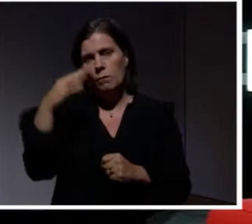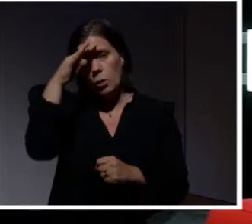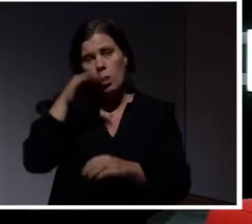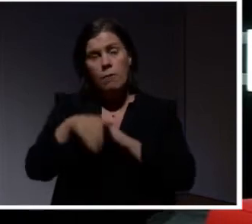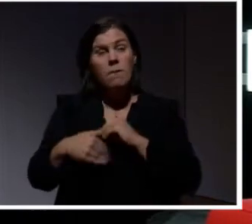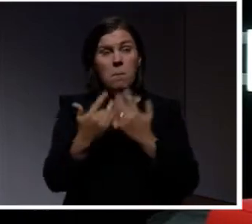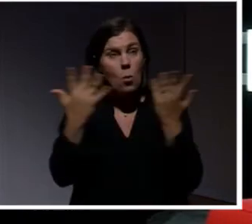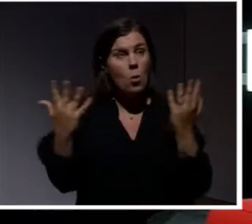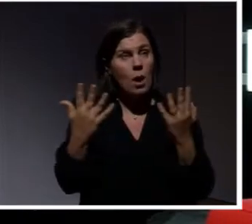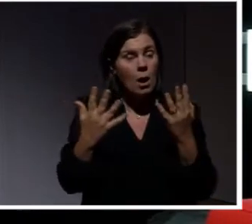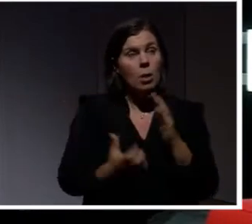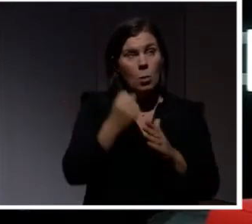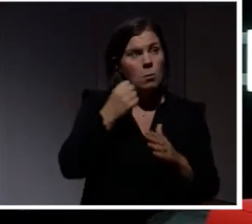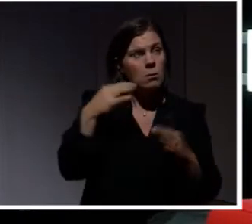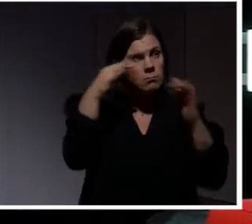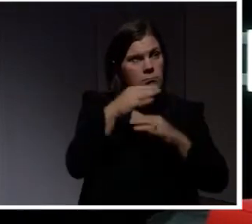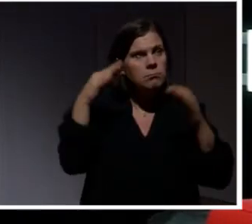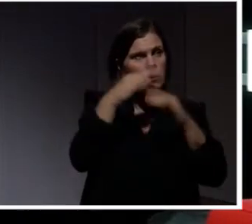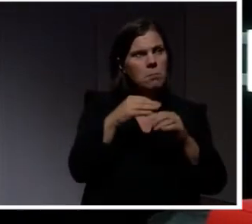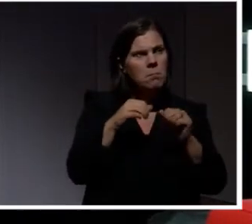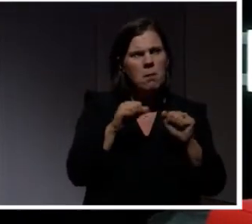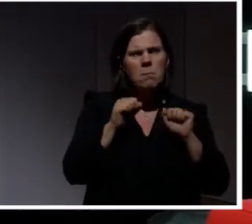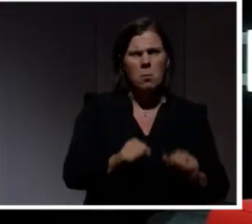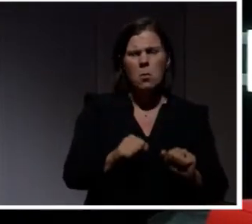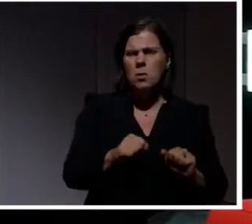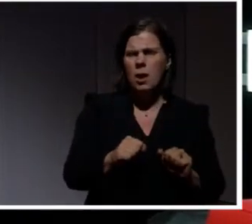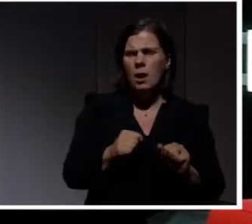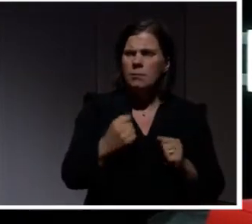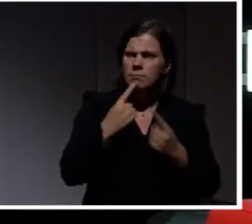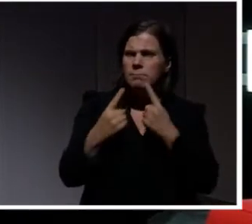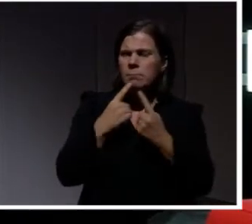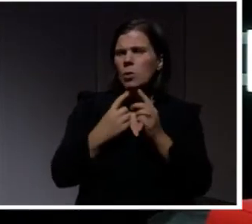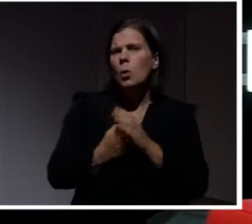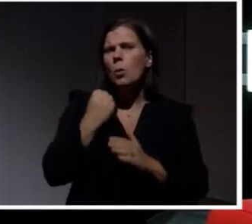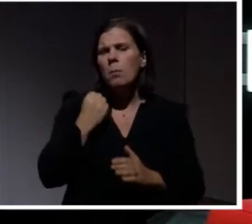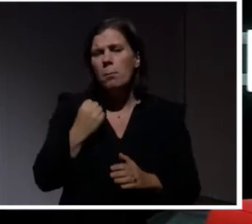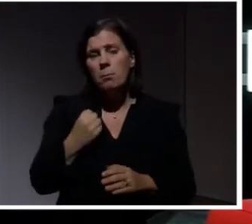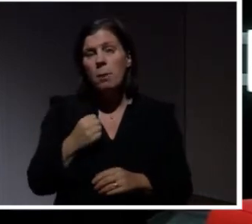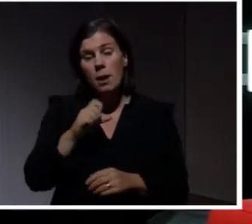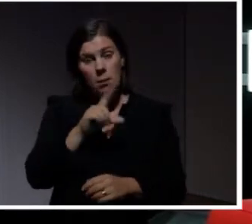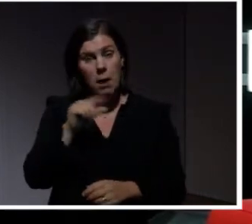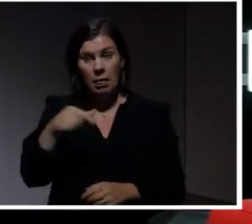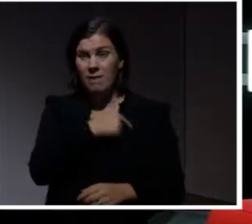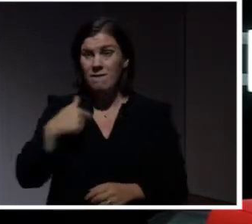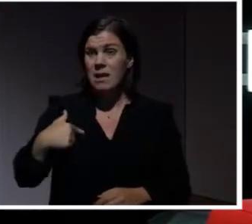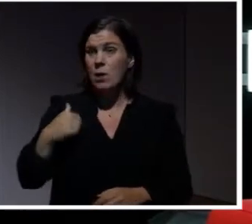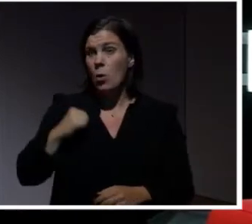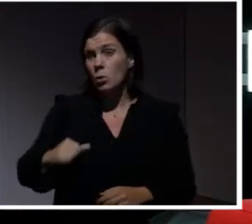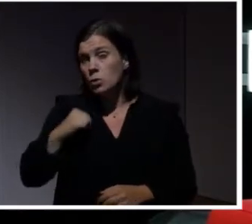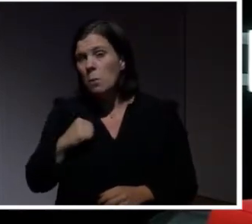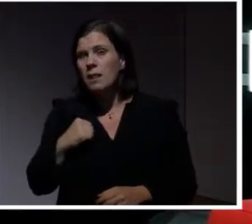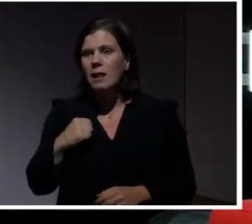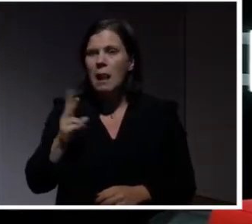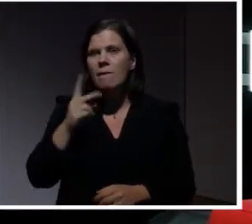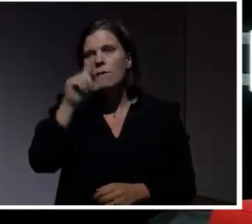många pratar om det. Att man borde göra det. Men vi har inte riktigt kommit dit. Och ibland är det ju så att vi konsumenter eller